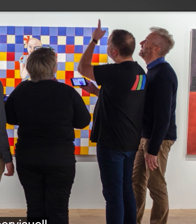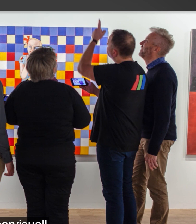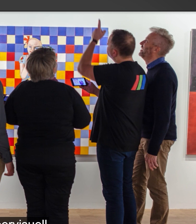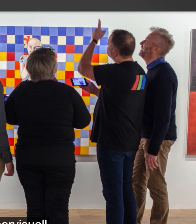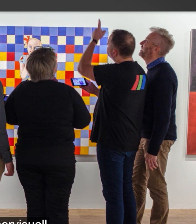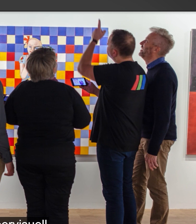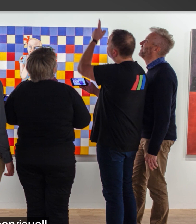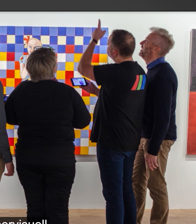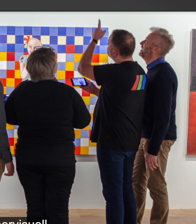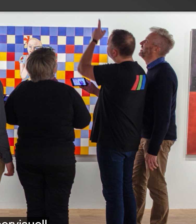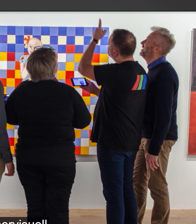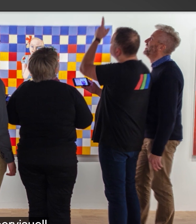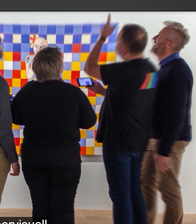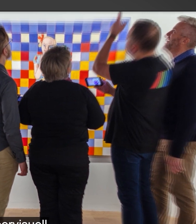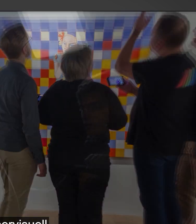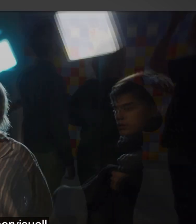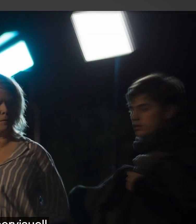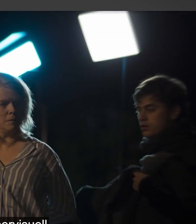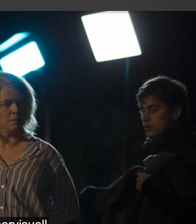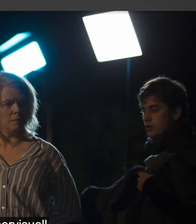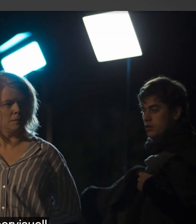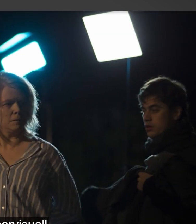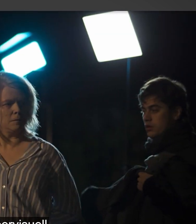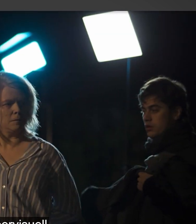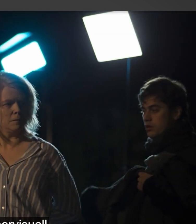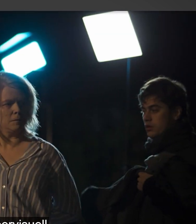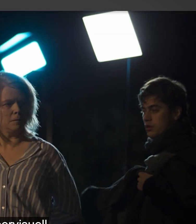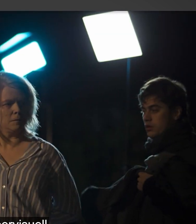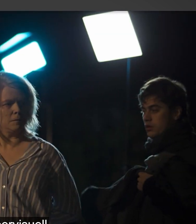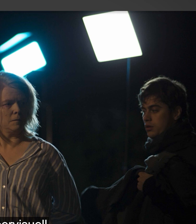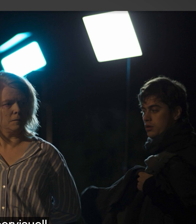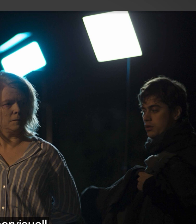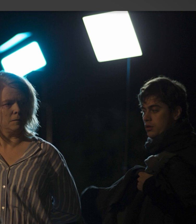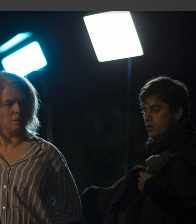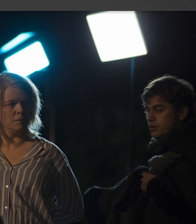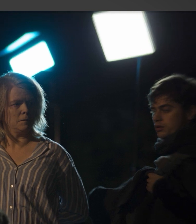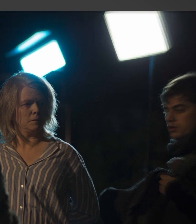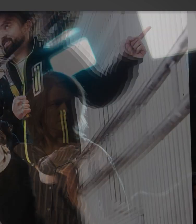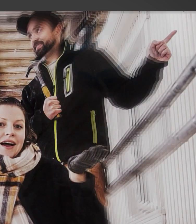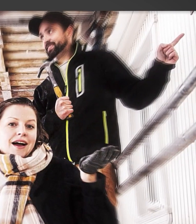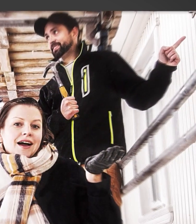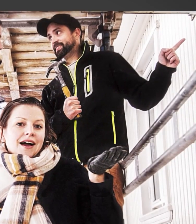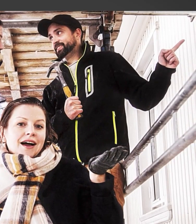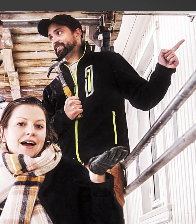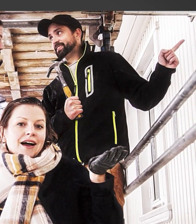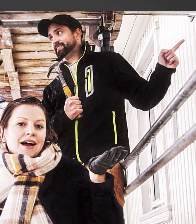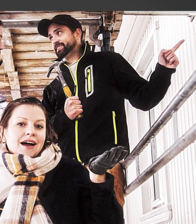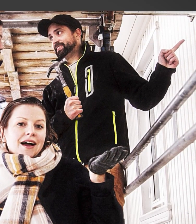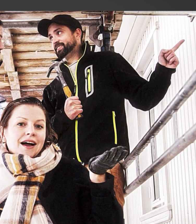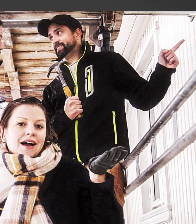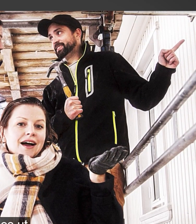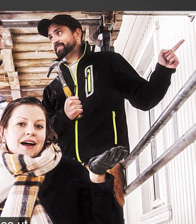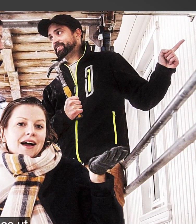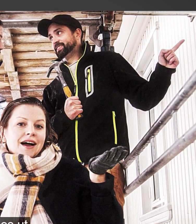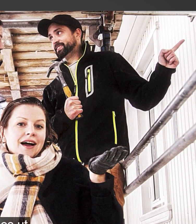Målet med forløperen til Supervisuell i 2014, før vi gikk all in på film, var å satse på bygg og eiendom.